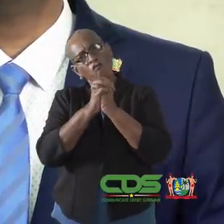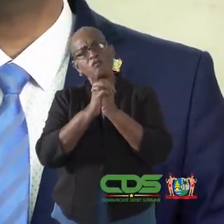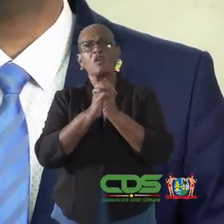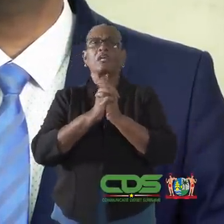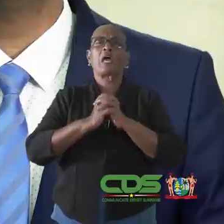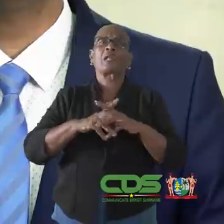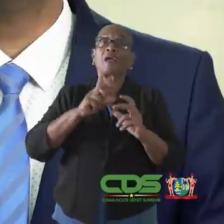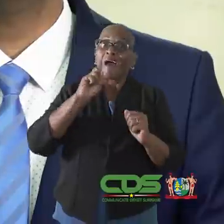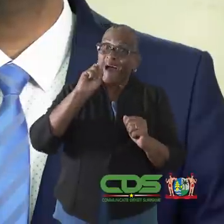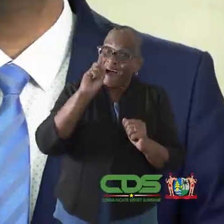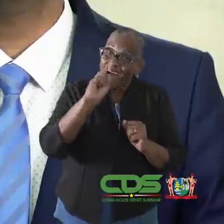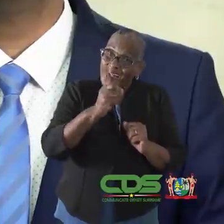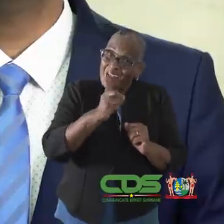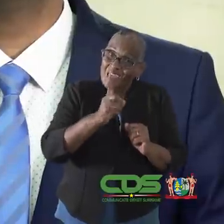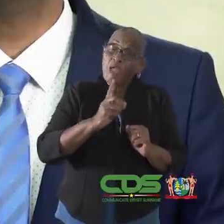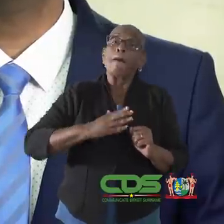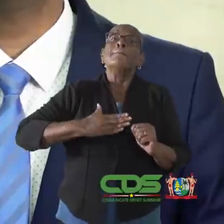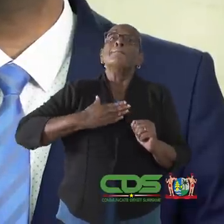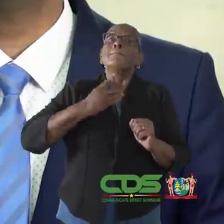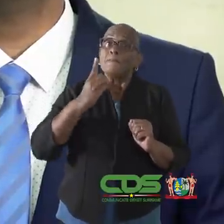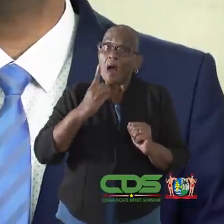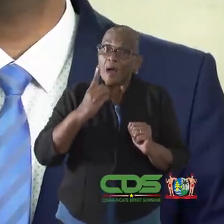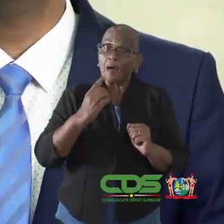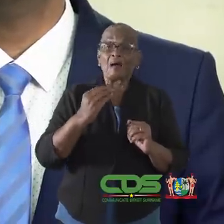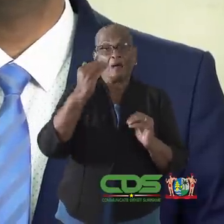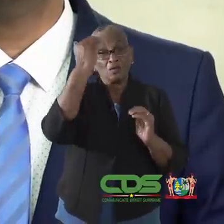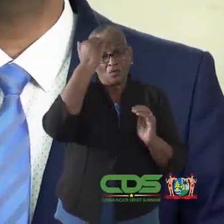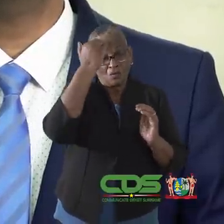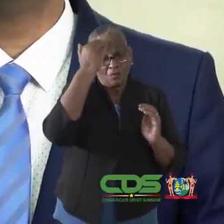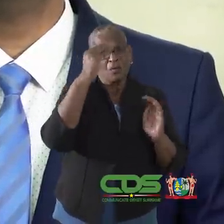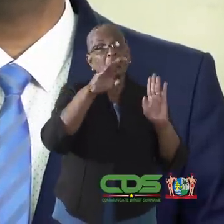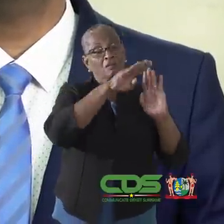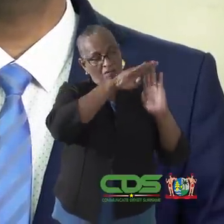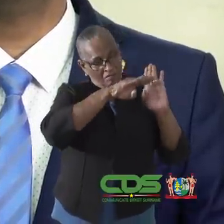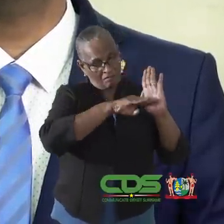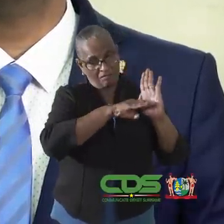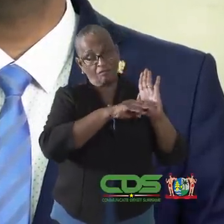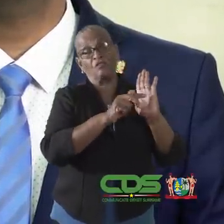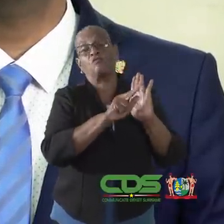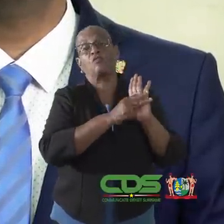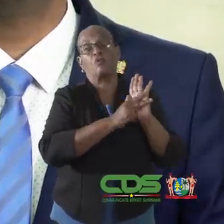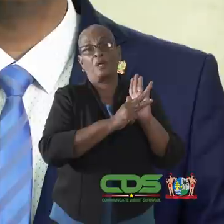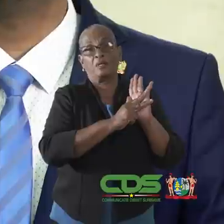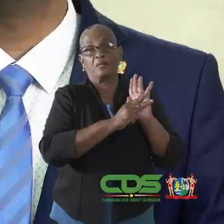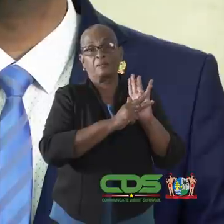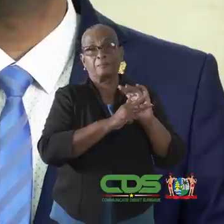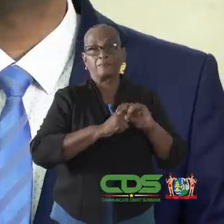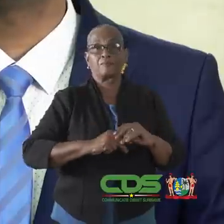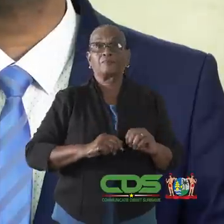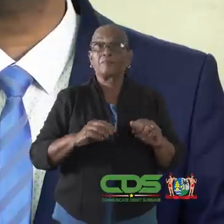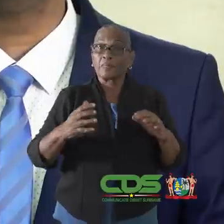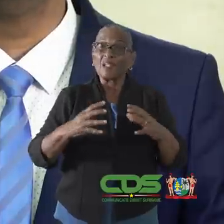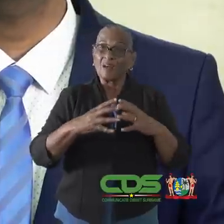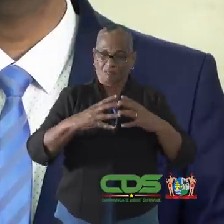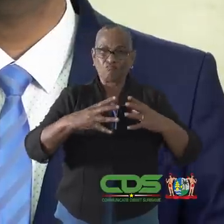religieuze bijeenkomsten zijn uitsluitend toegestaan met inachtneming van de volgende voorwaarden.